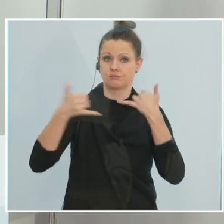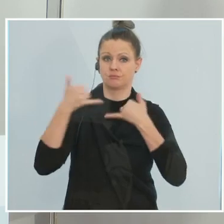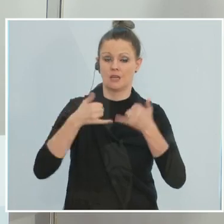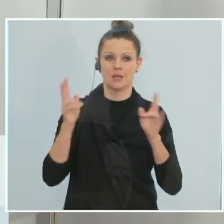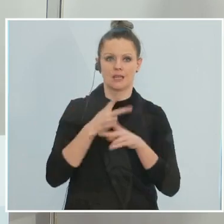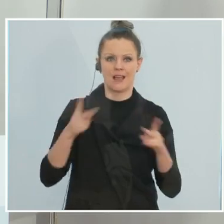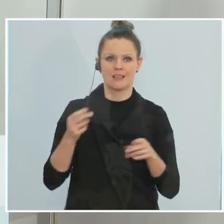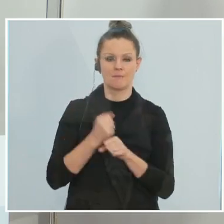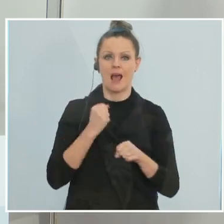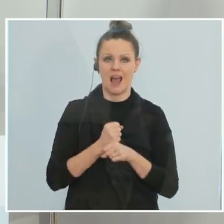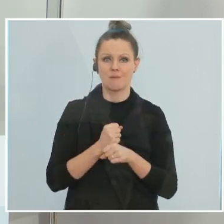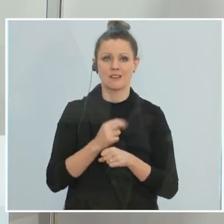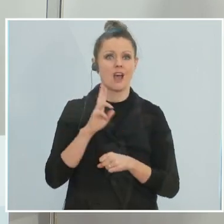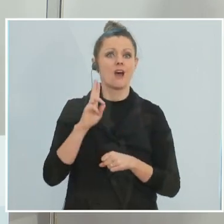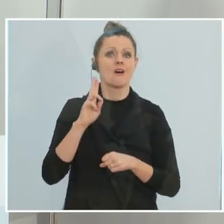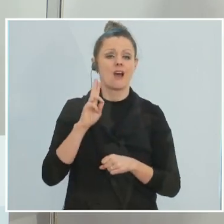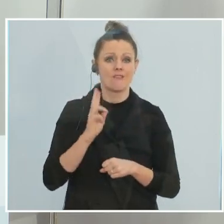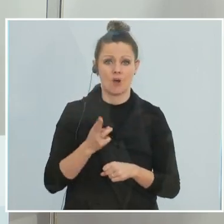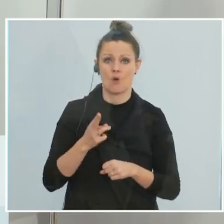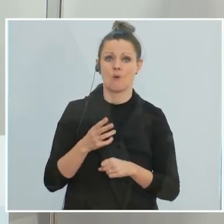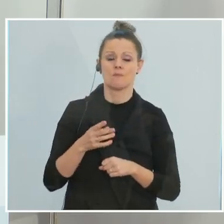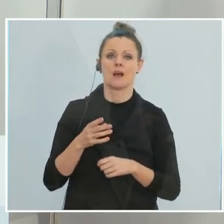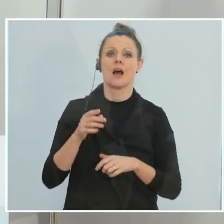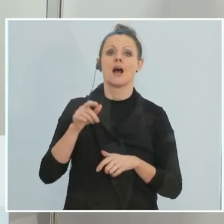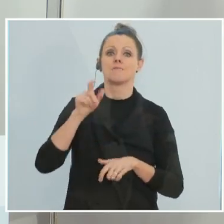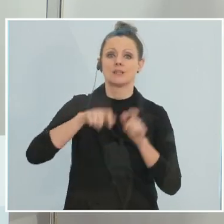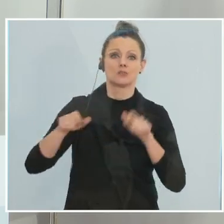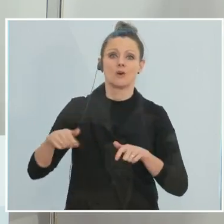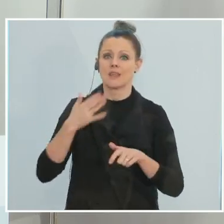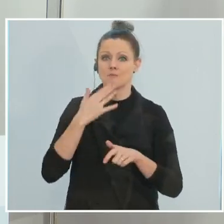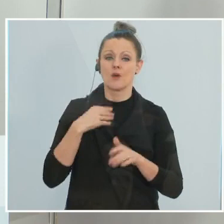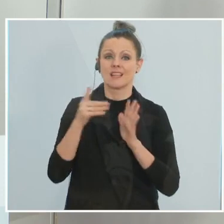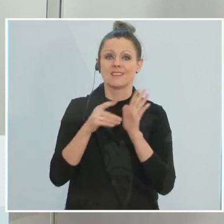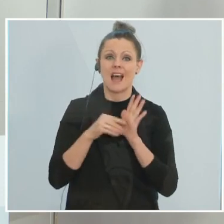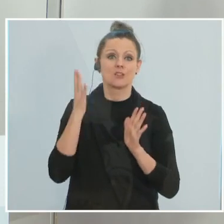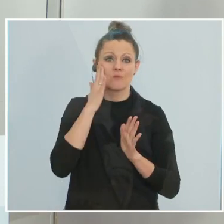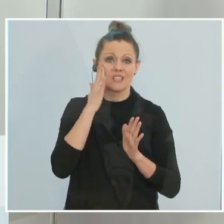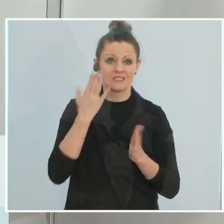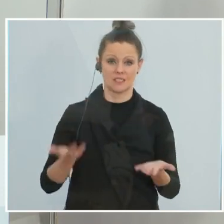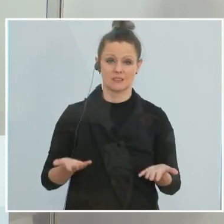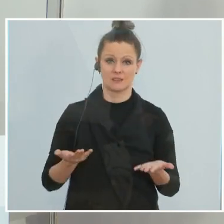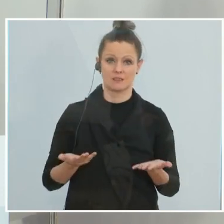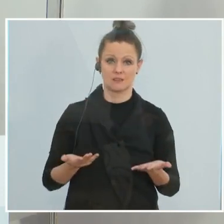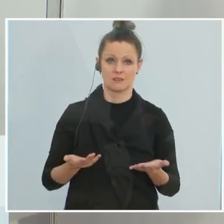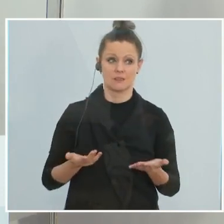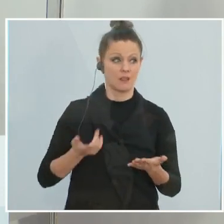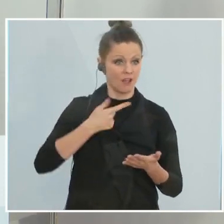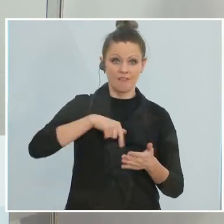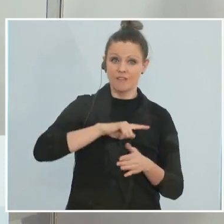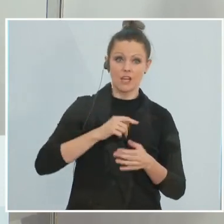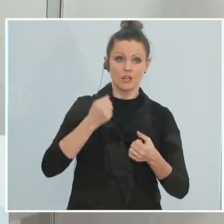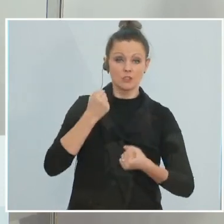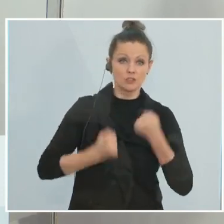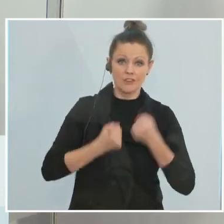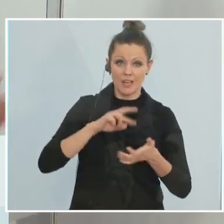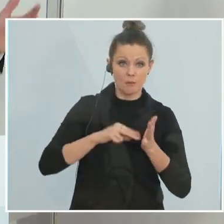Arbeiten komme, weil die Menschen natürlich auch ein Datum wissen wollen. Und sind wir alleine mit dem Problem der schweren Planbarkeit? Nein, Gott